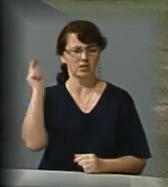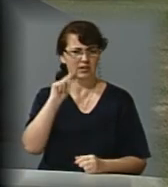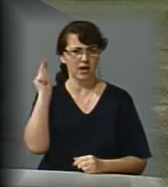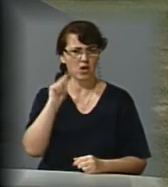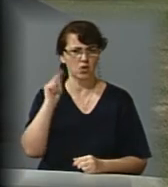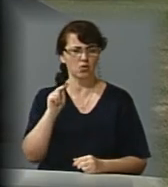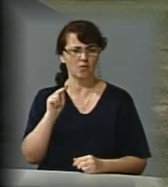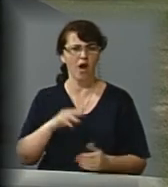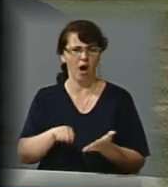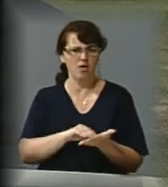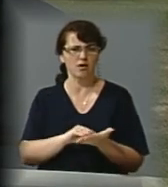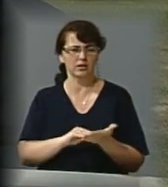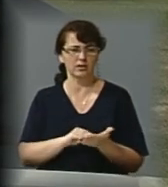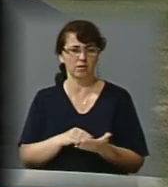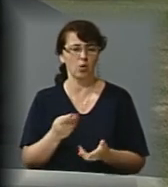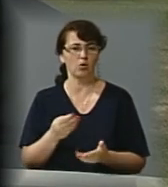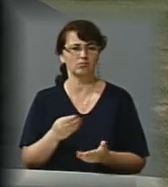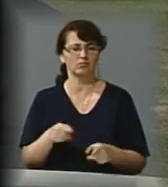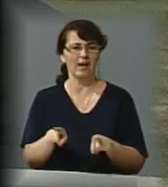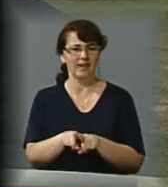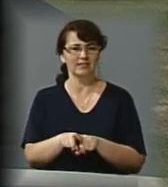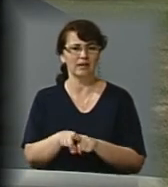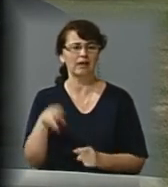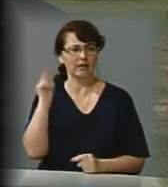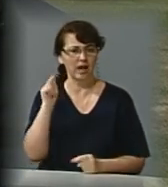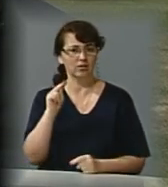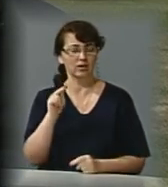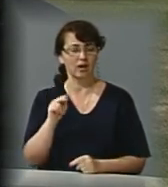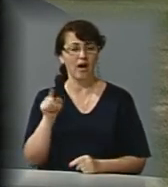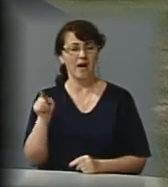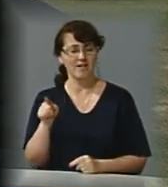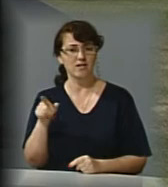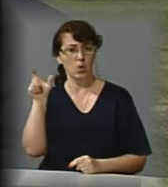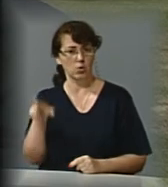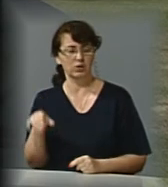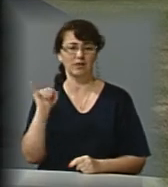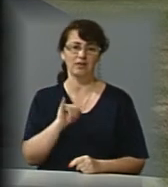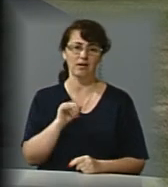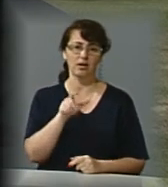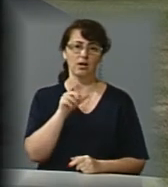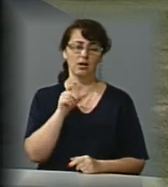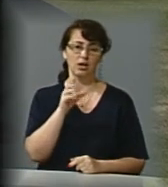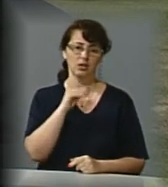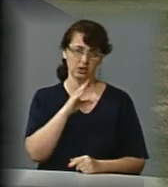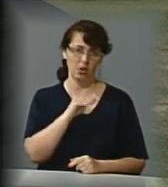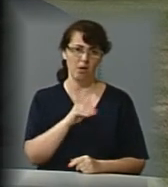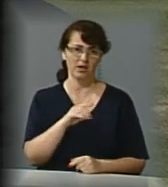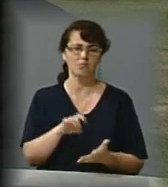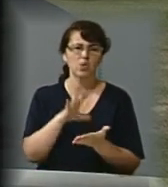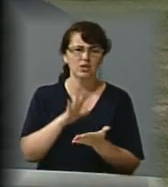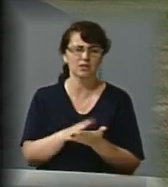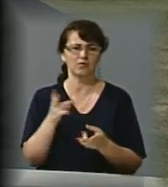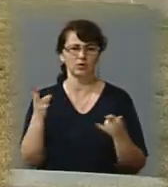тому що навики, як і кінолога, також і службової собаки, вони постійно